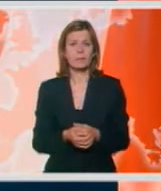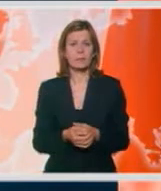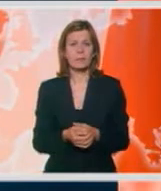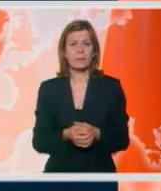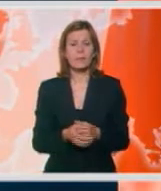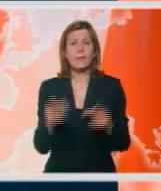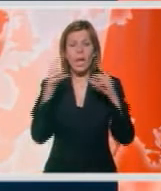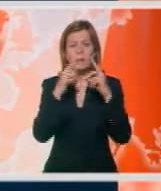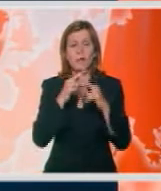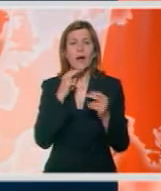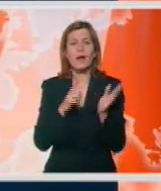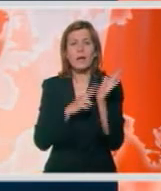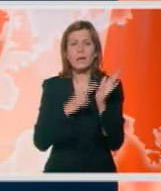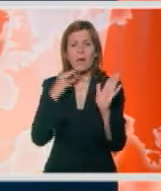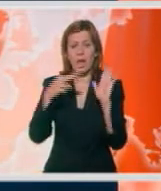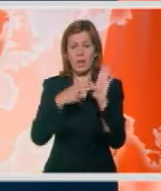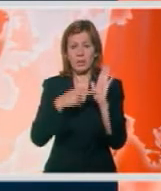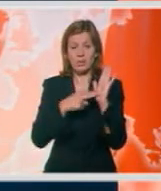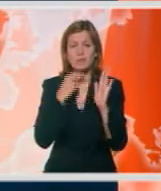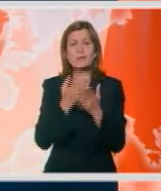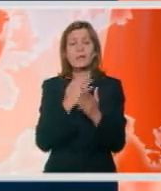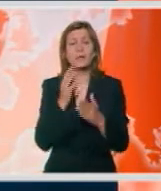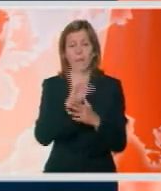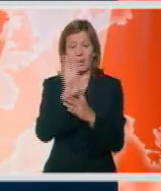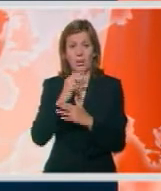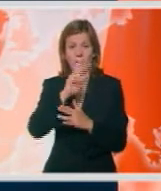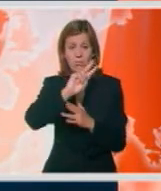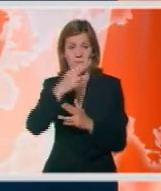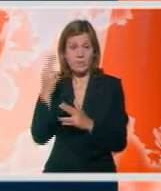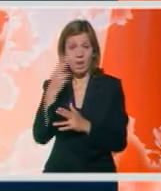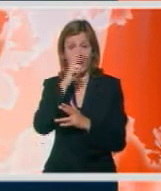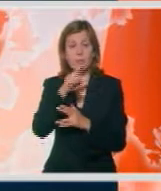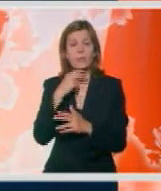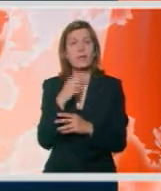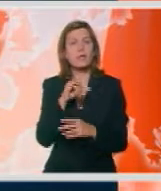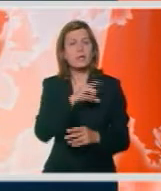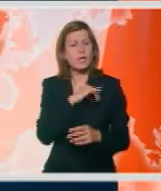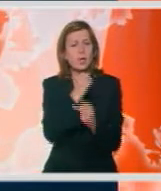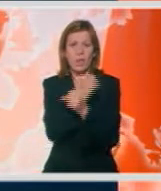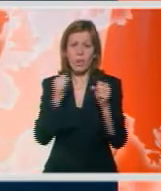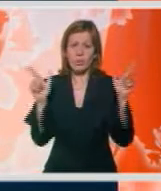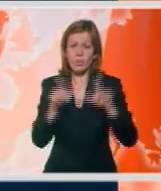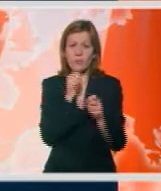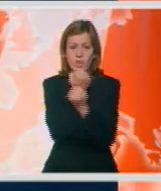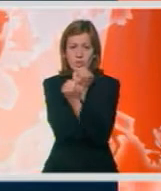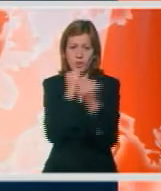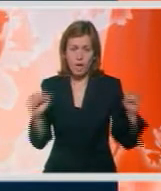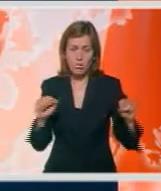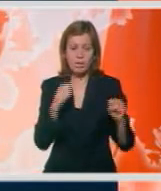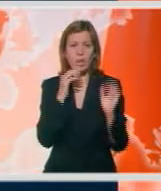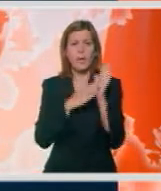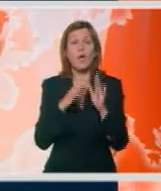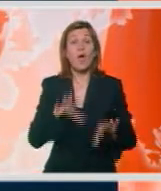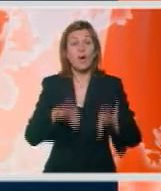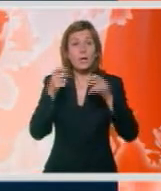Asociacija nezavisnih elektronskih medija pozvale nadležne da u interesu demokratizacije društva i slobode medija otkriju